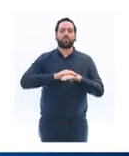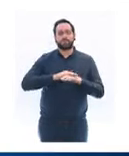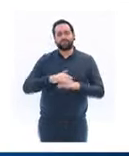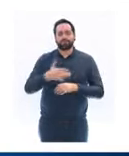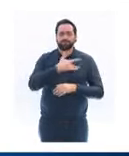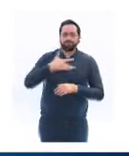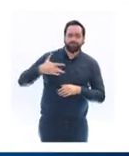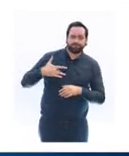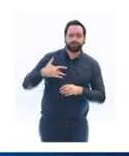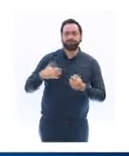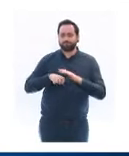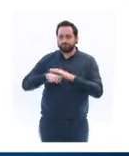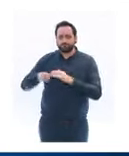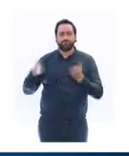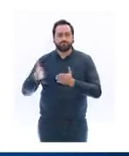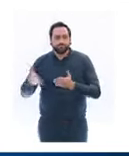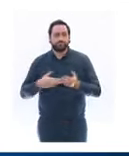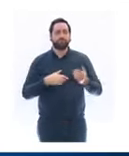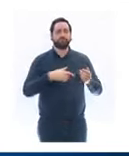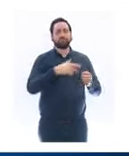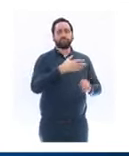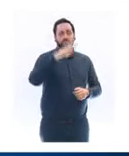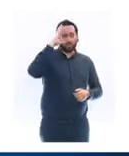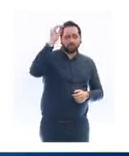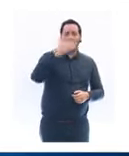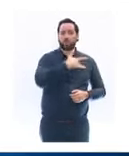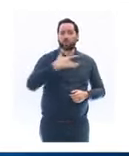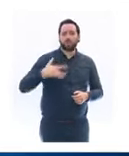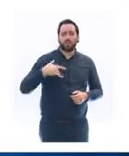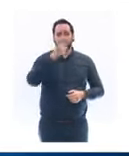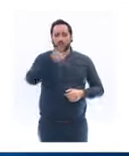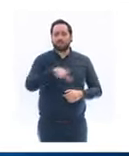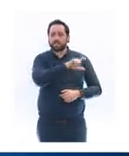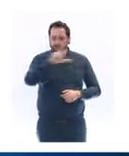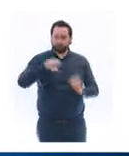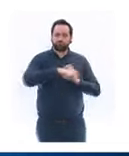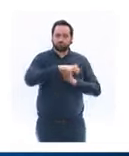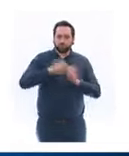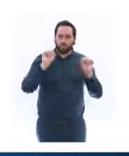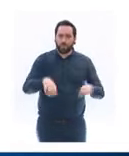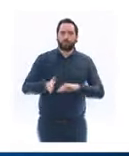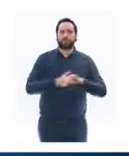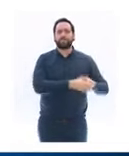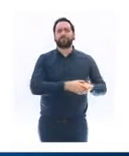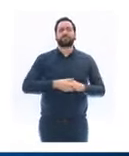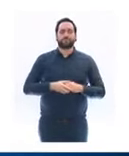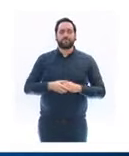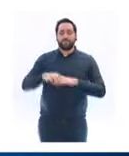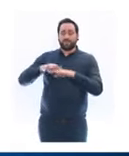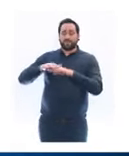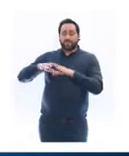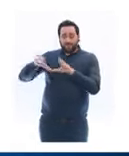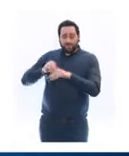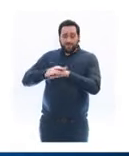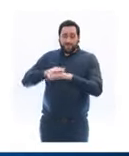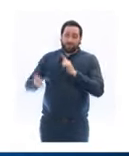un professionnel de santé, dans une pharmacie. Pour des motifs familiaux impérieux, pour l'assistance